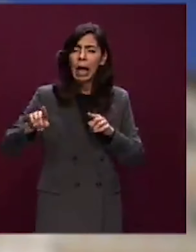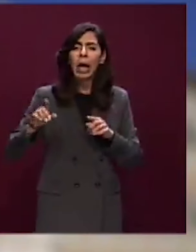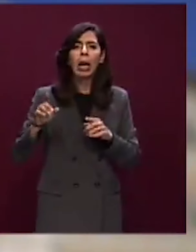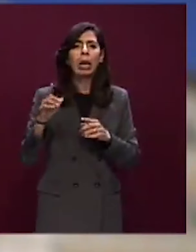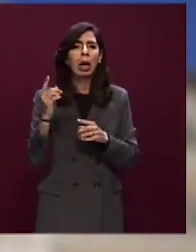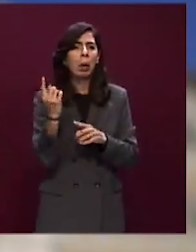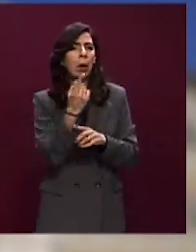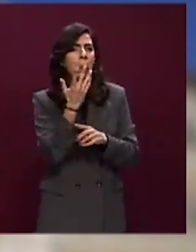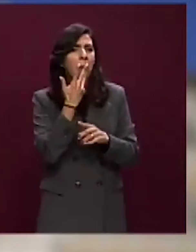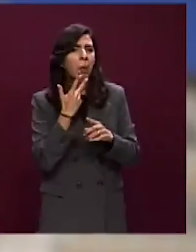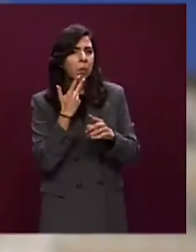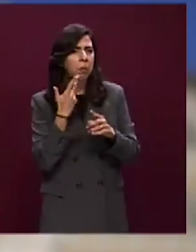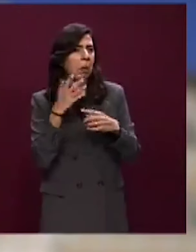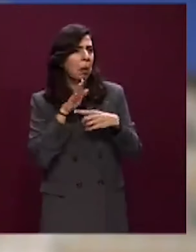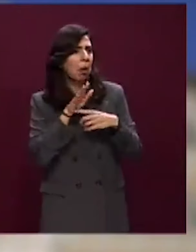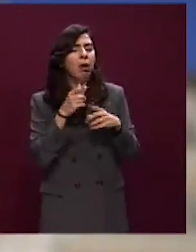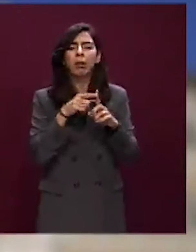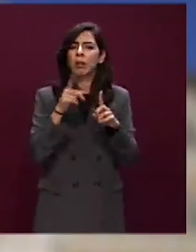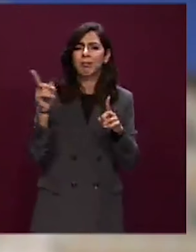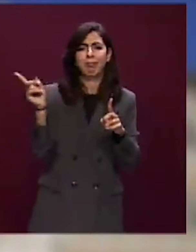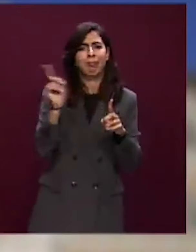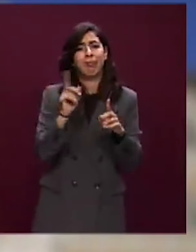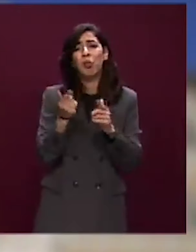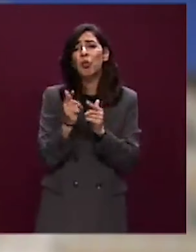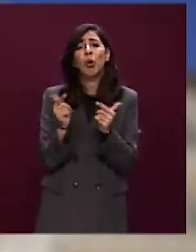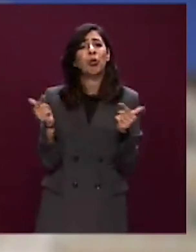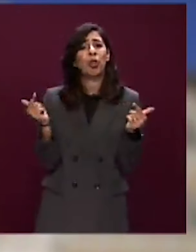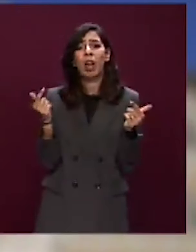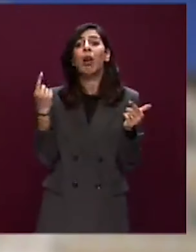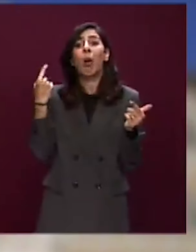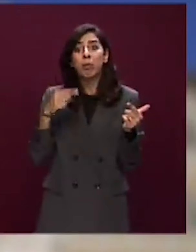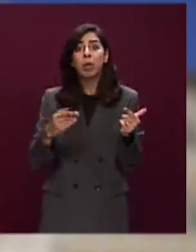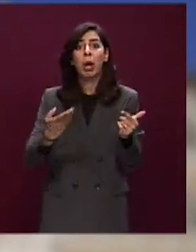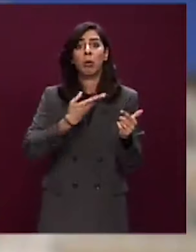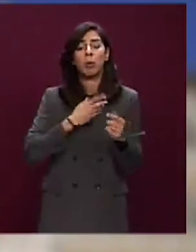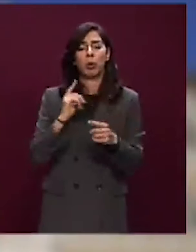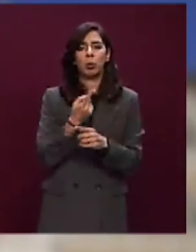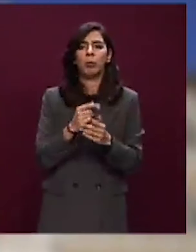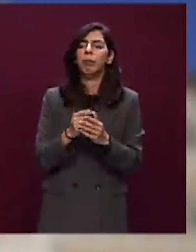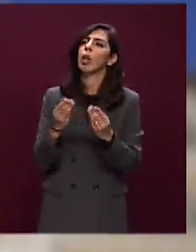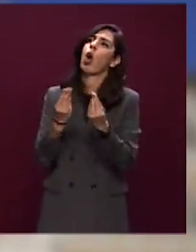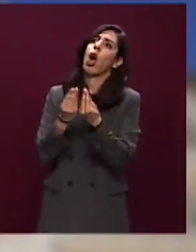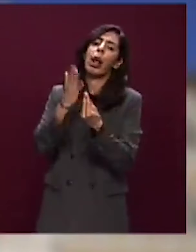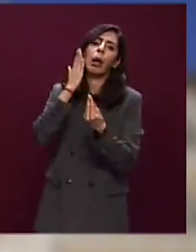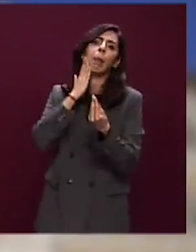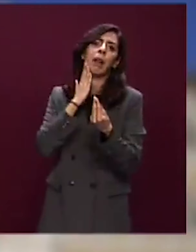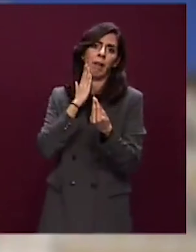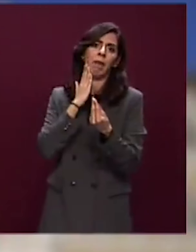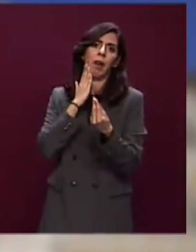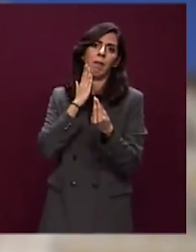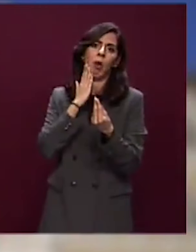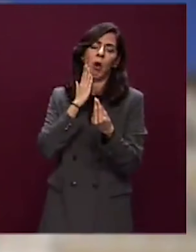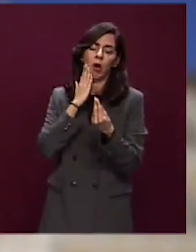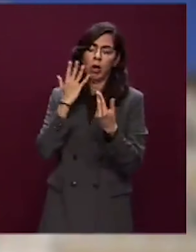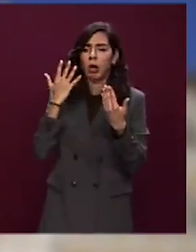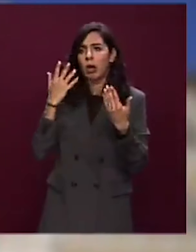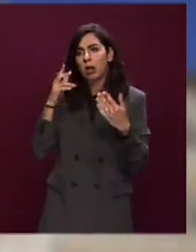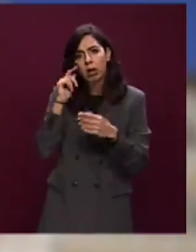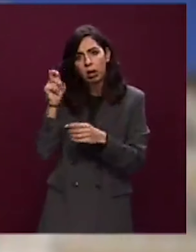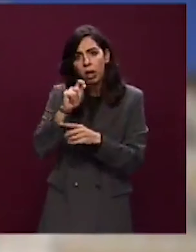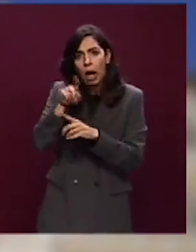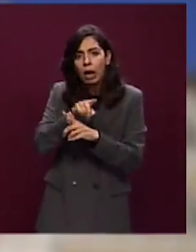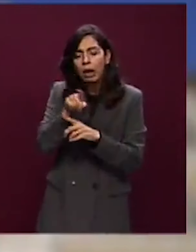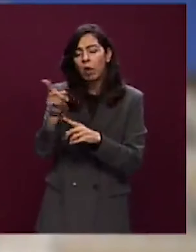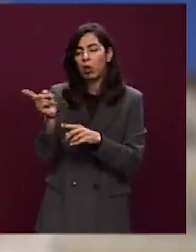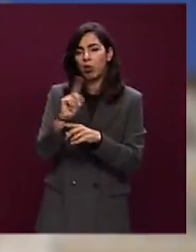no... Colleghi, per favore... Come vi chiamato prima, non mi costringete a richiamare anche voi. Il